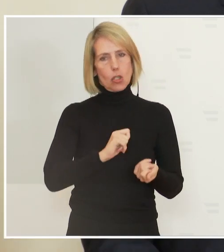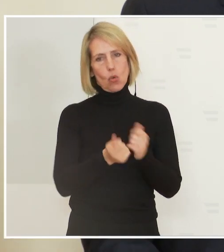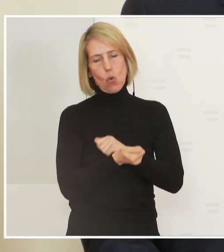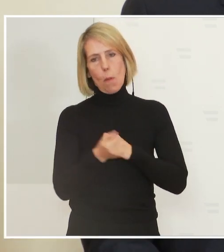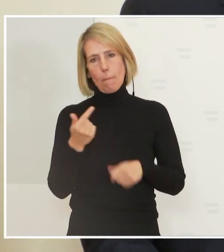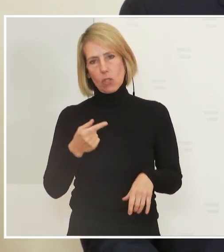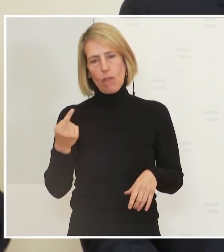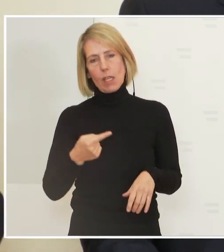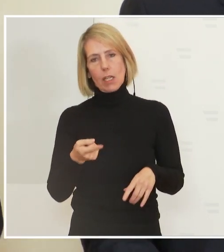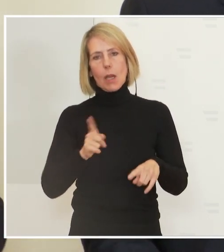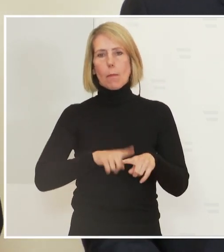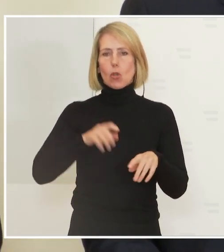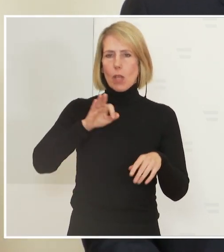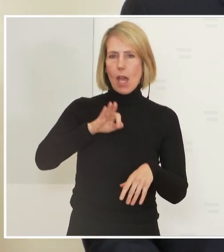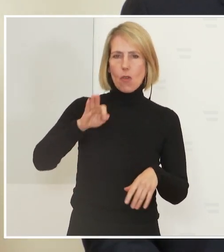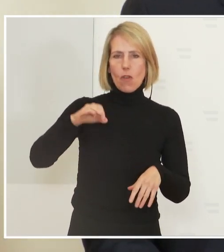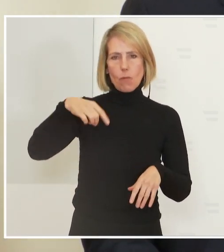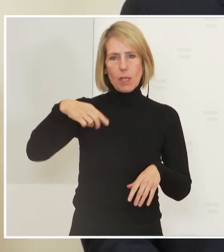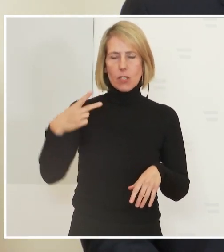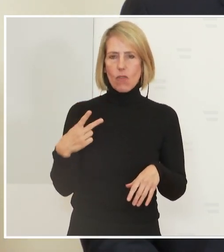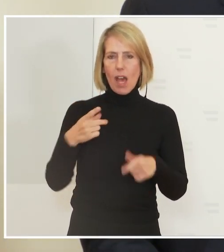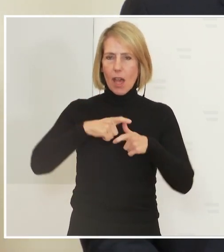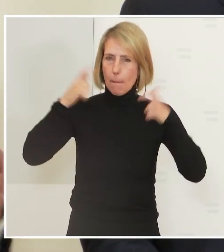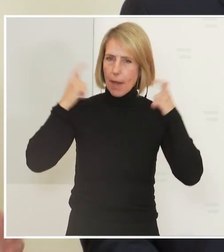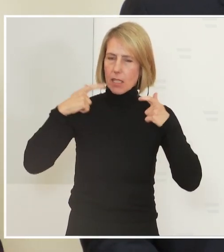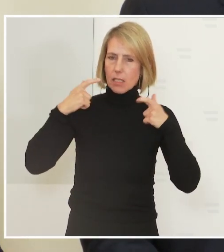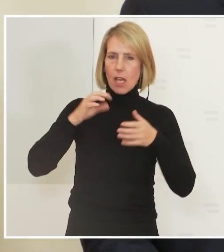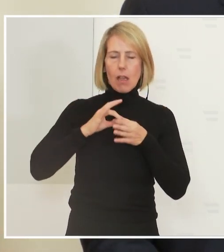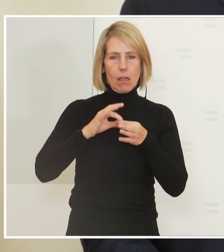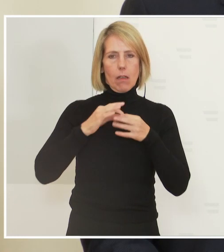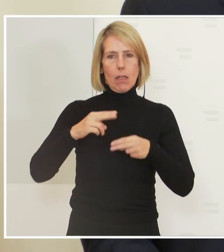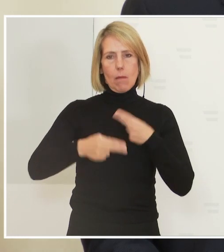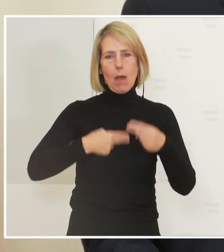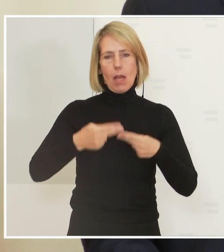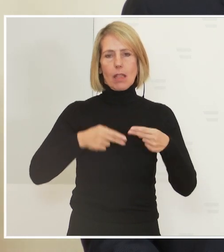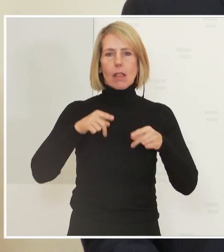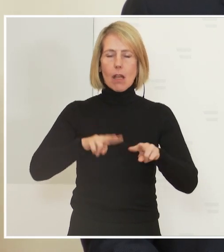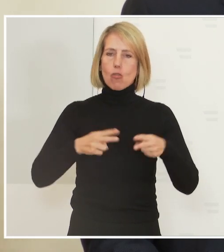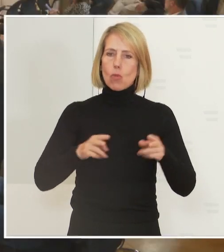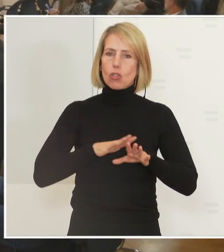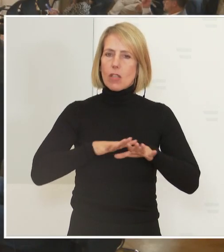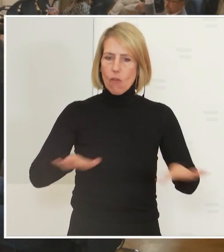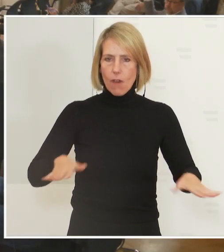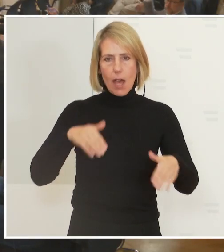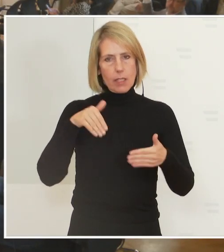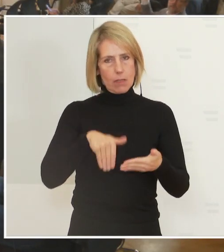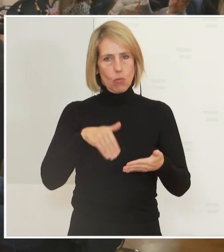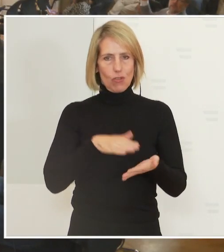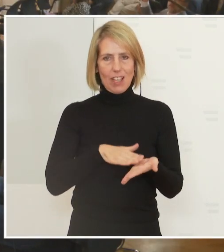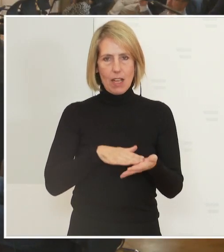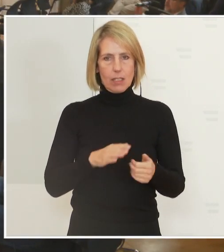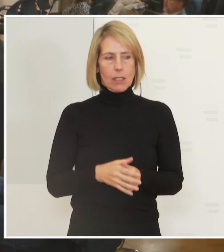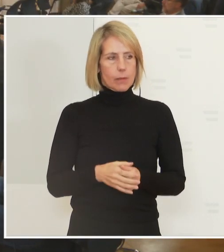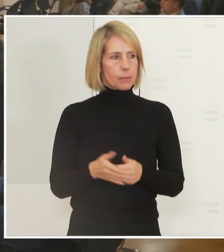FFP2-Maske im Handel. Also das sind, glaube ich, sehr klare Ansagen von unserer Seite und die werden bundesweit gelten. Herr Jentsch, bitte vom